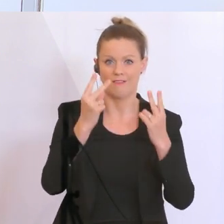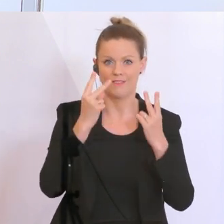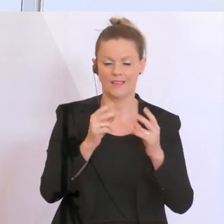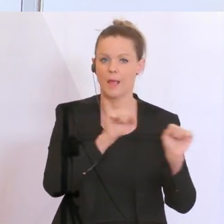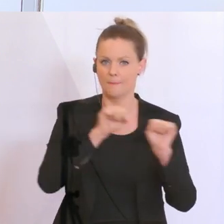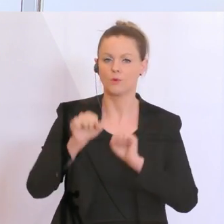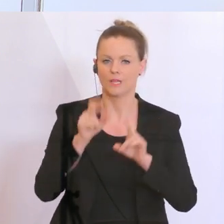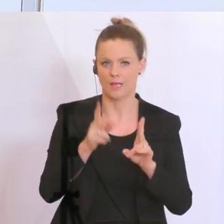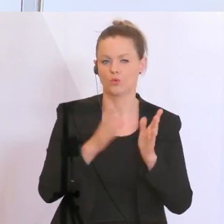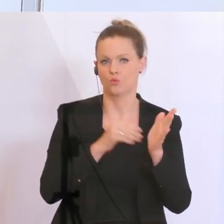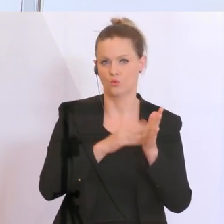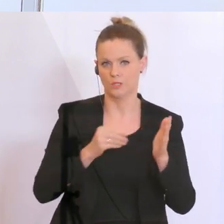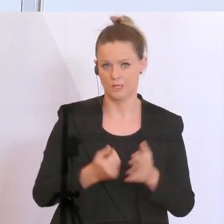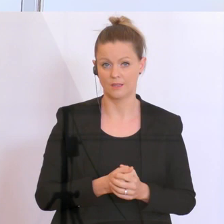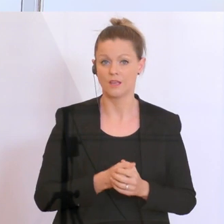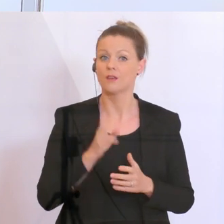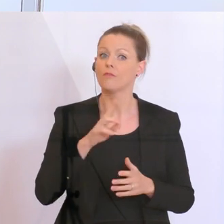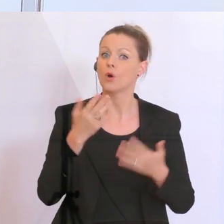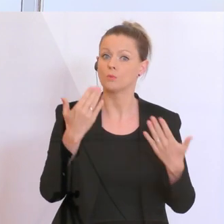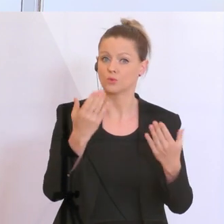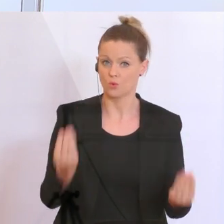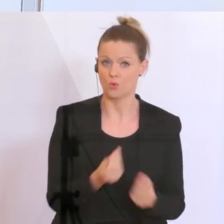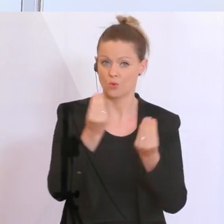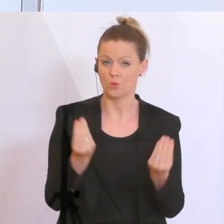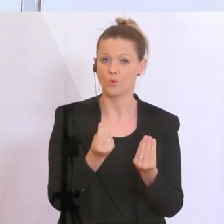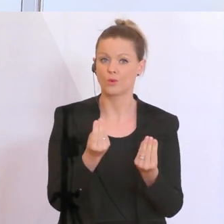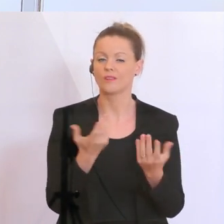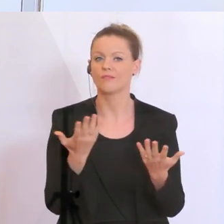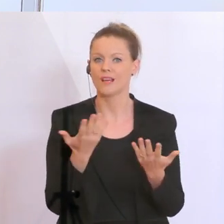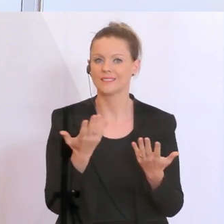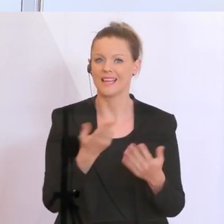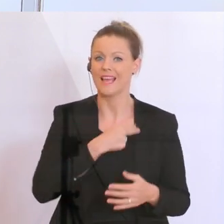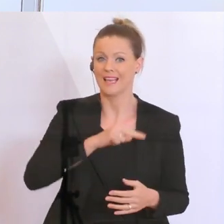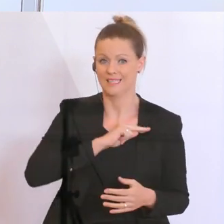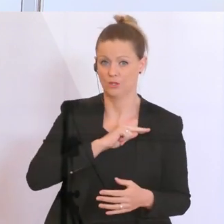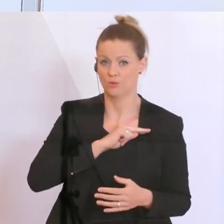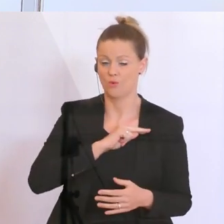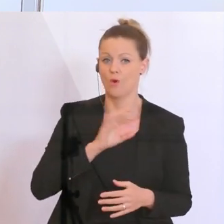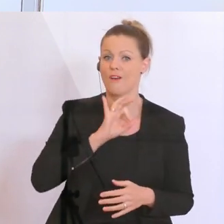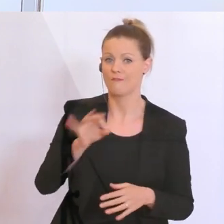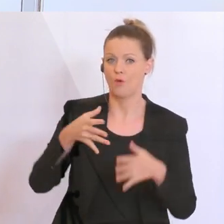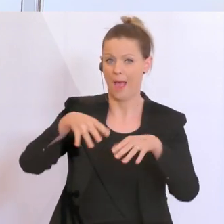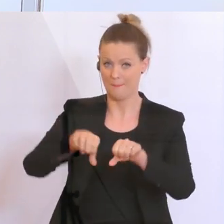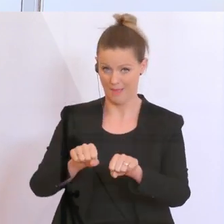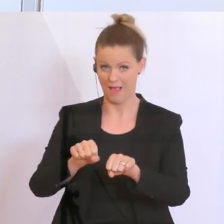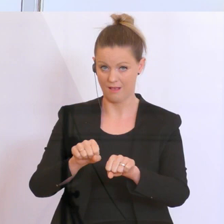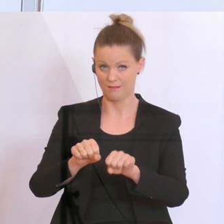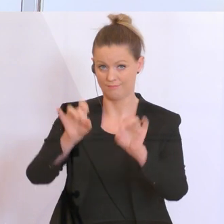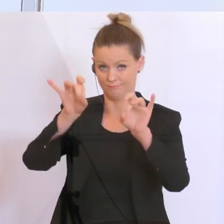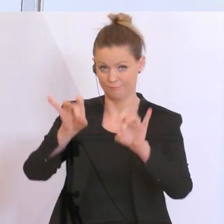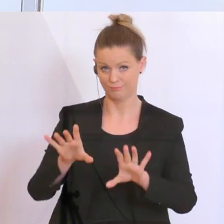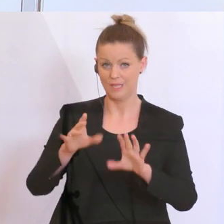dieser Möglichkeit Gebrauch machen, denn damit entfällt de facto das Risiko für die Banken, dass